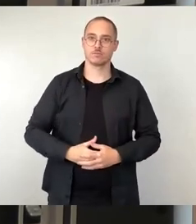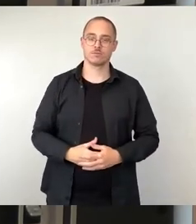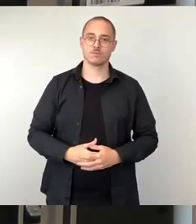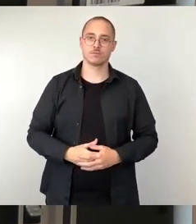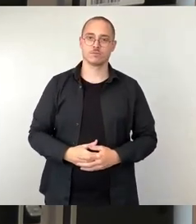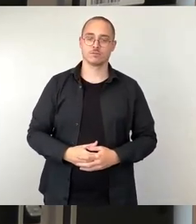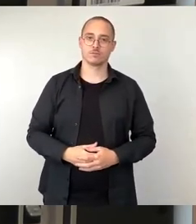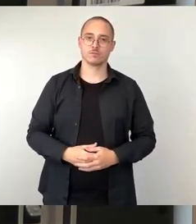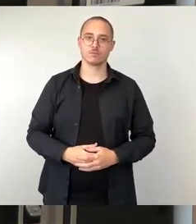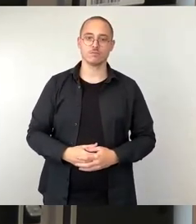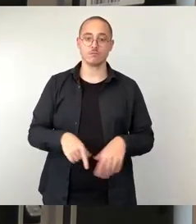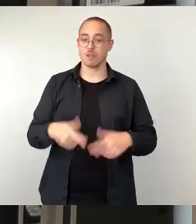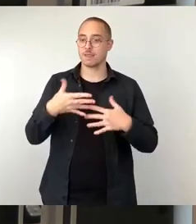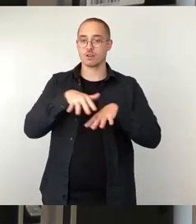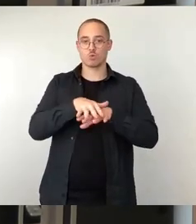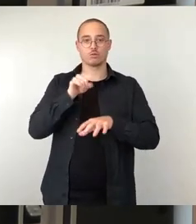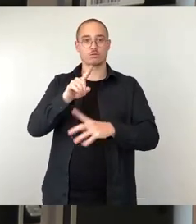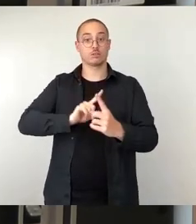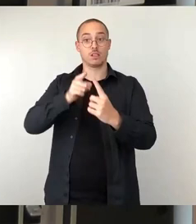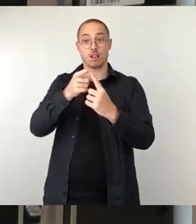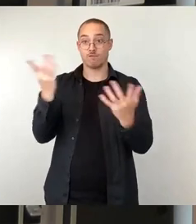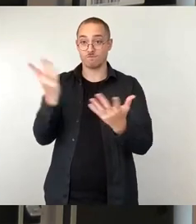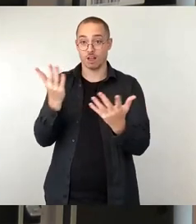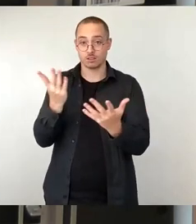die Frage wurde ja hier schon oft aufgeworfen, ist